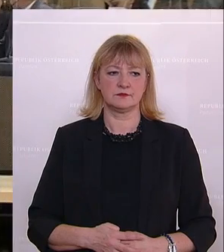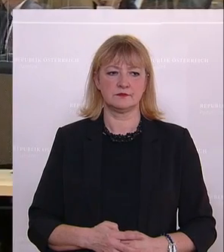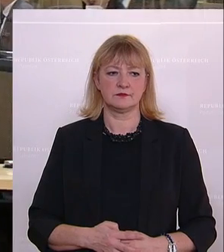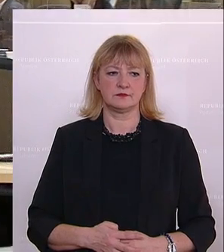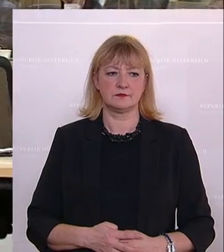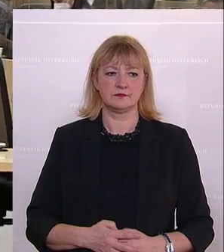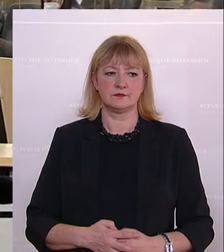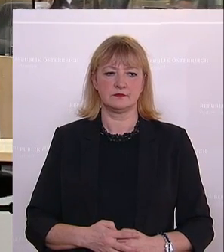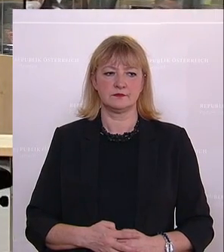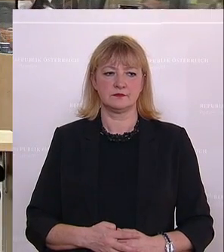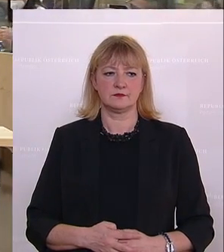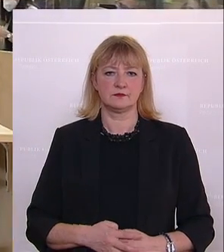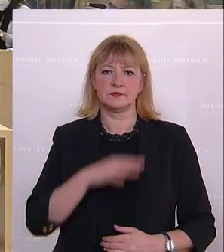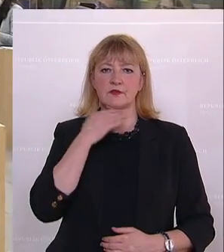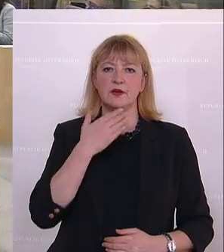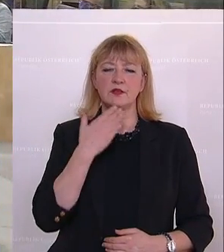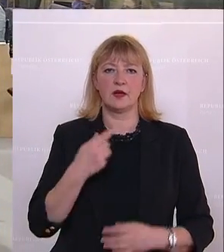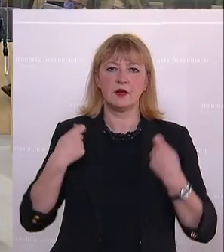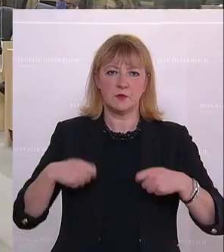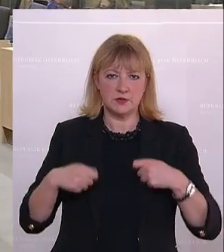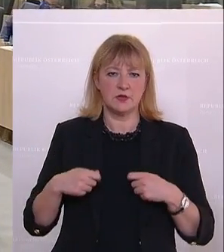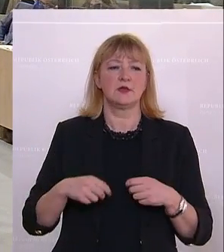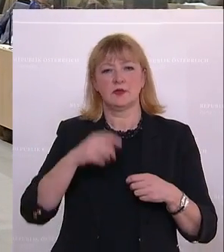Philipp Kucher, Gesundheitssprecher SPÖ, ist am Wort.